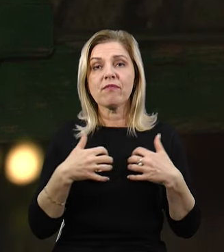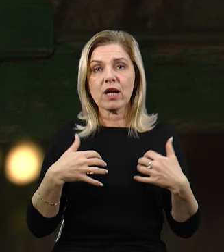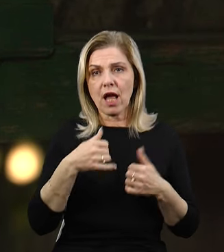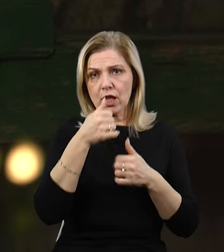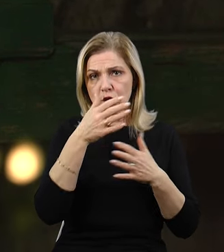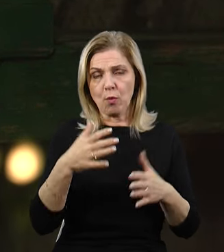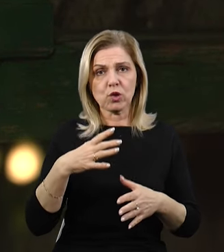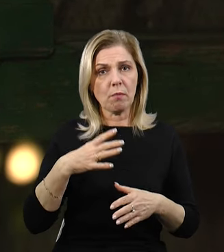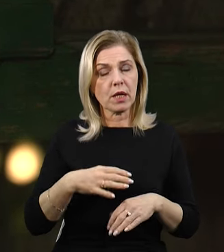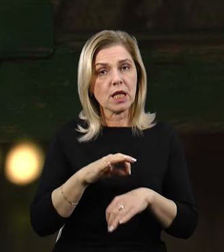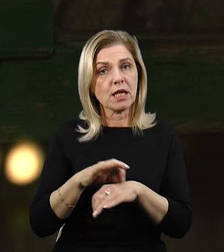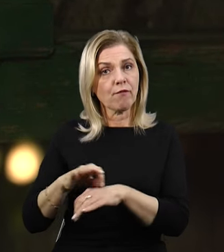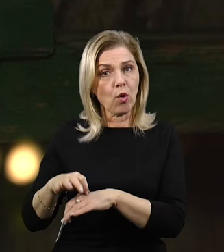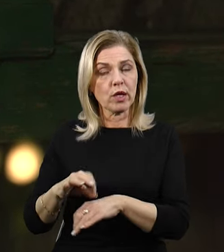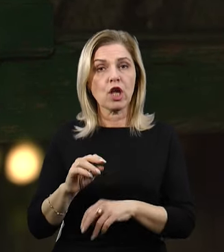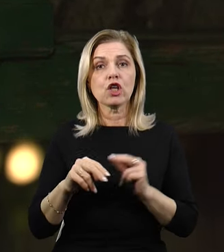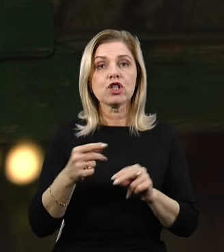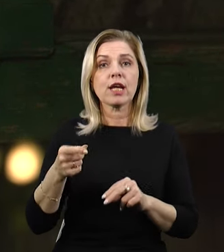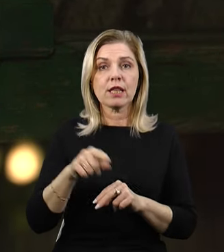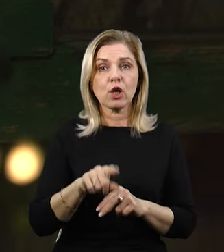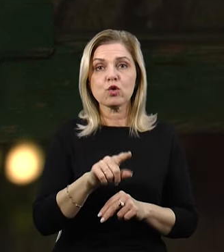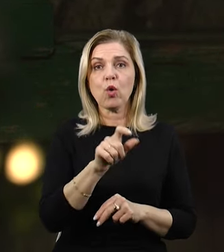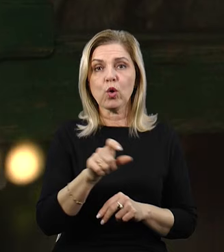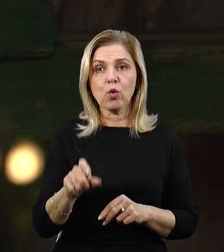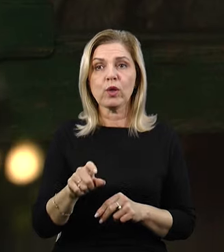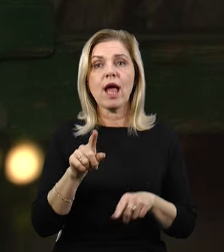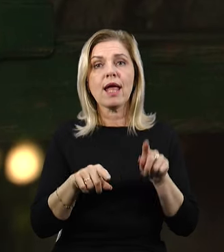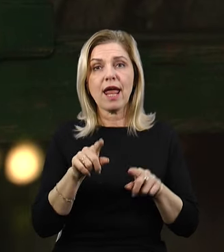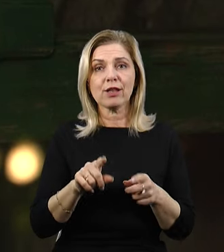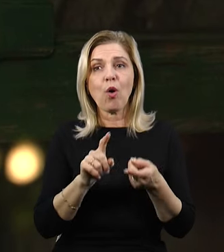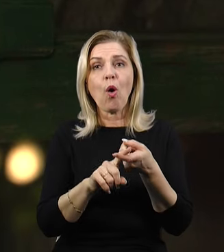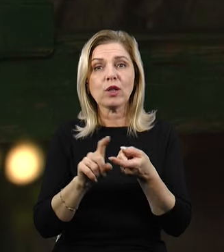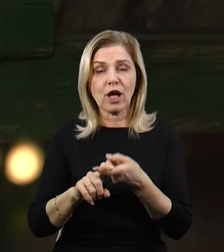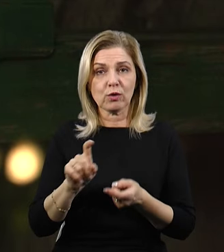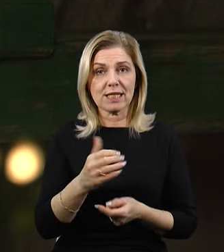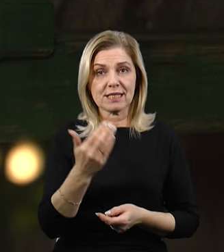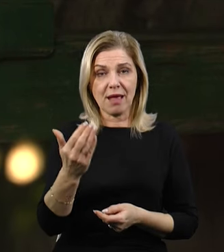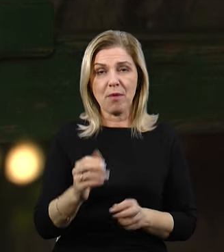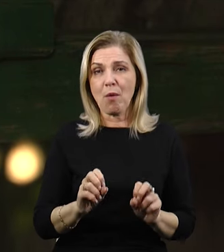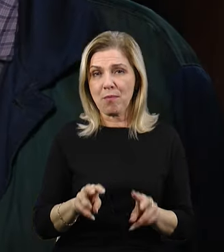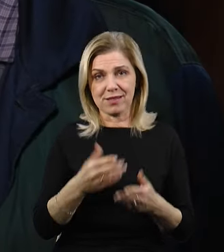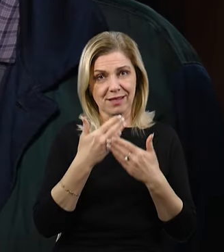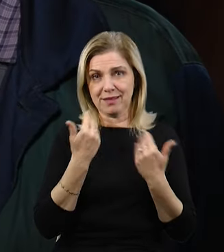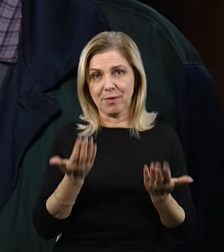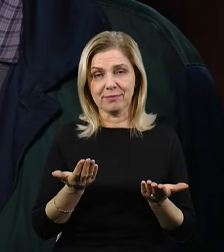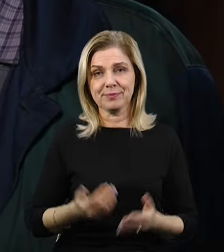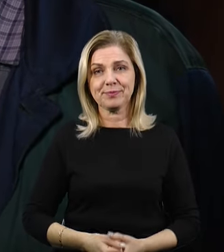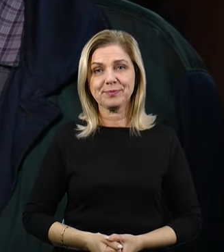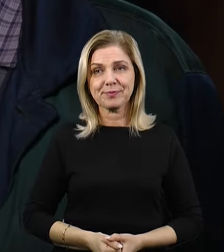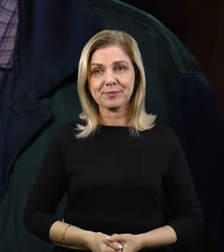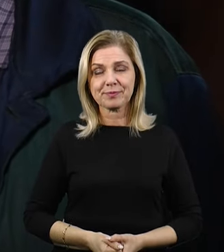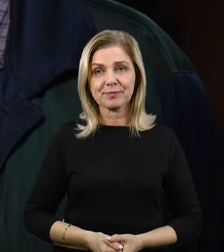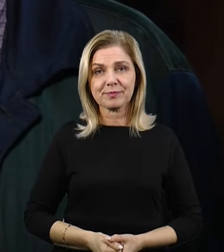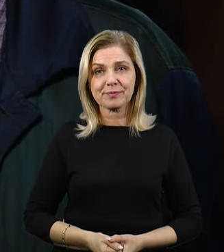переносити різні захворювання. Але через те, що люди досить рідко контактують з ними, небезпеки практично немає, говорить Юрій